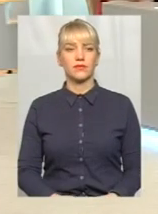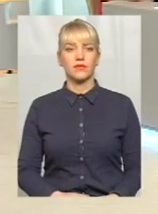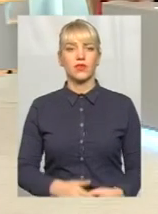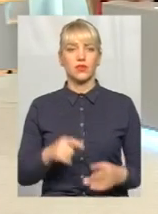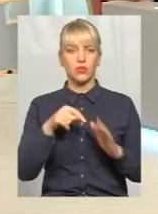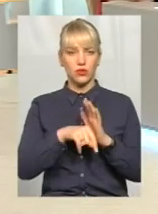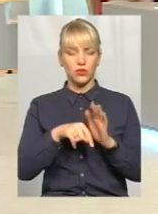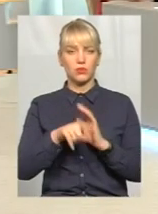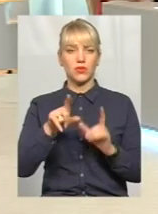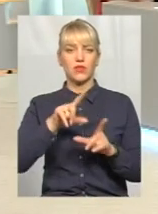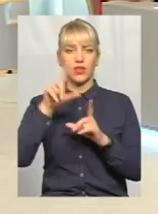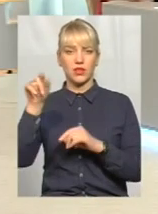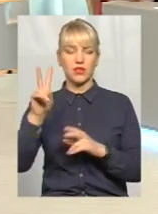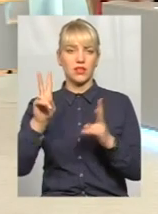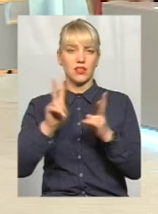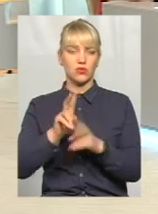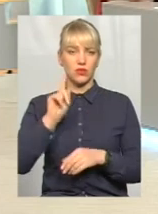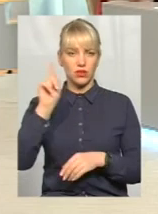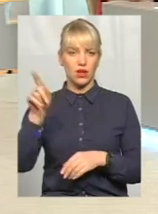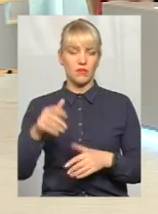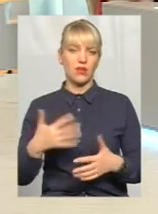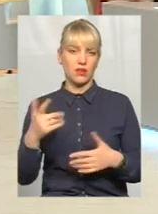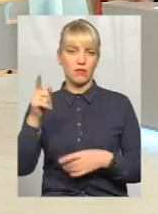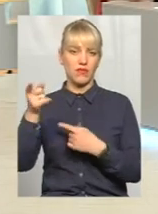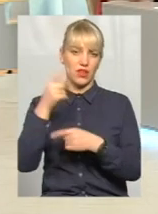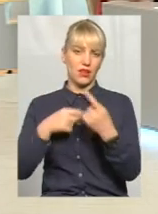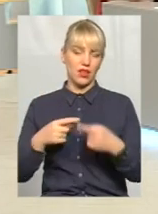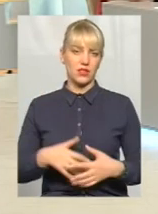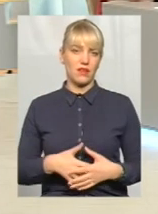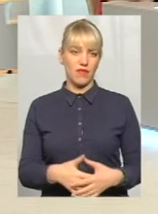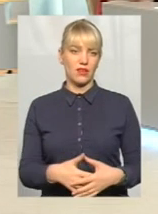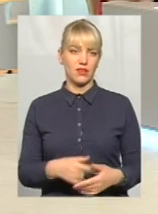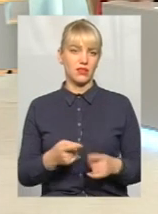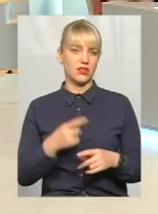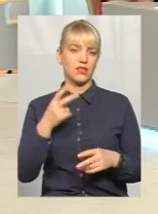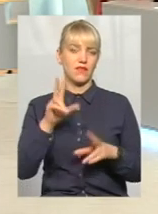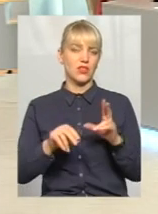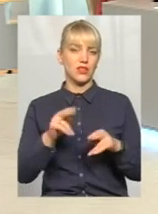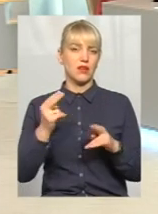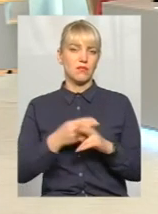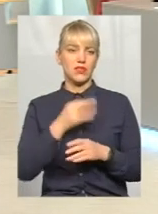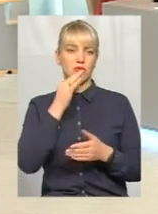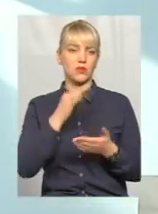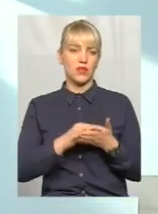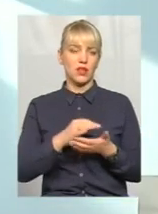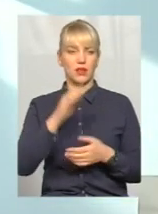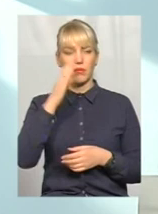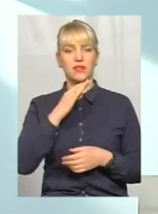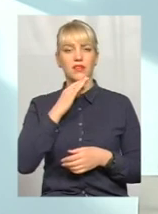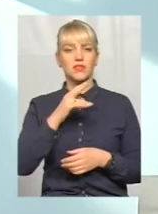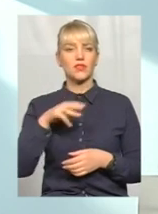приїжджала до нього на зустрічі і вже звідти приїжджала вагітна, безвідповідальне батьківство. Психічно мама здорова,